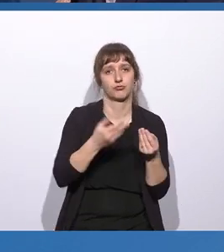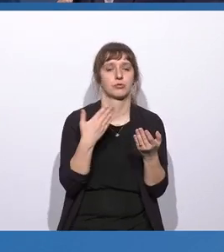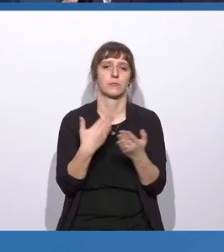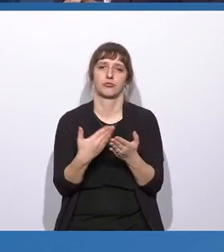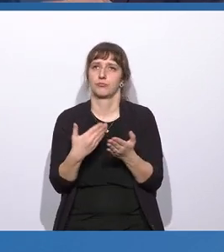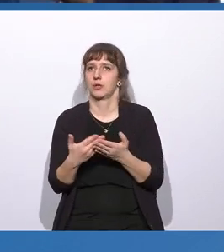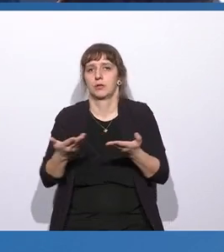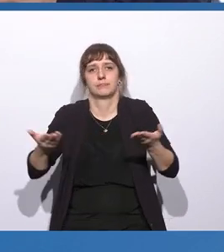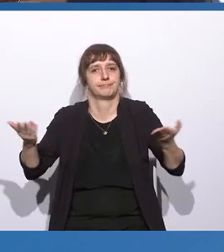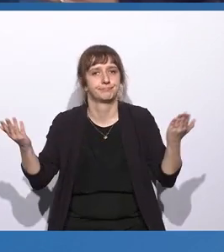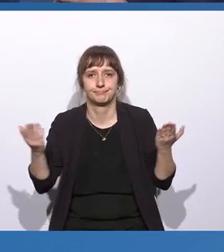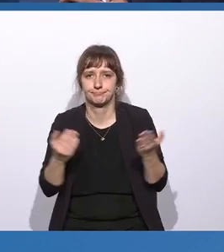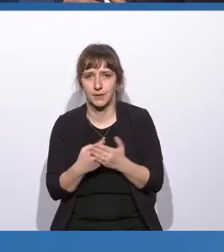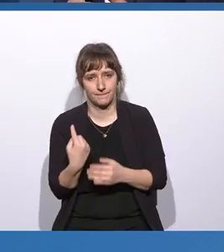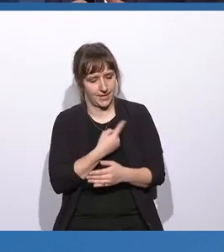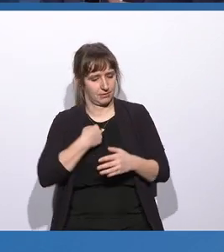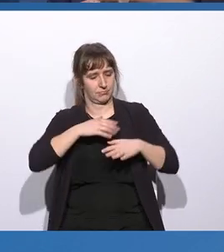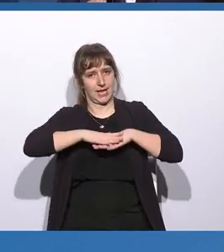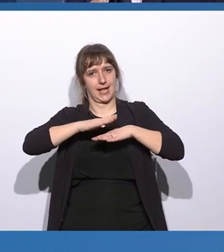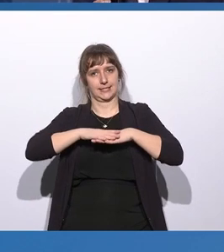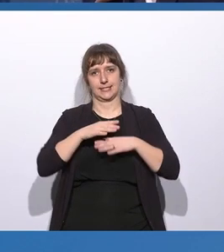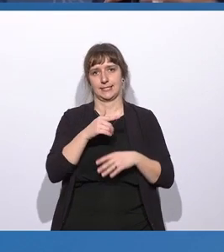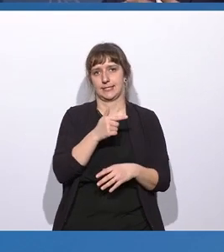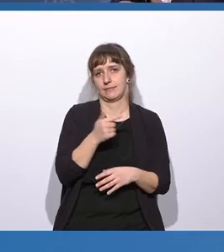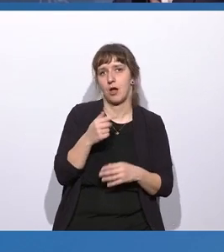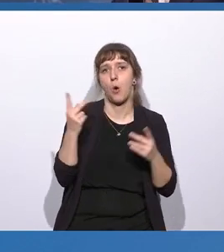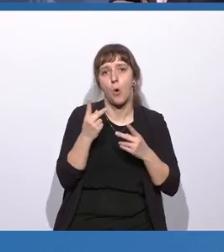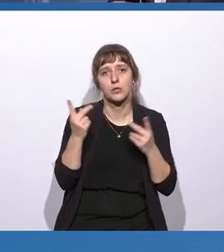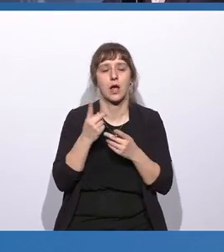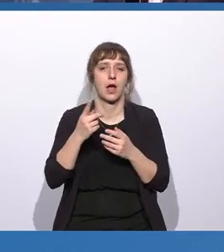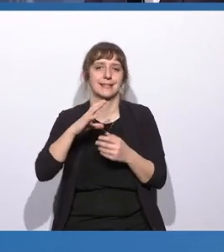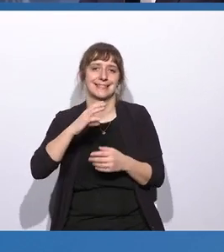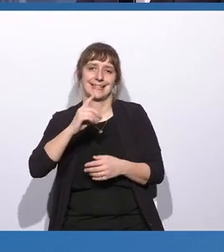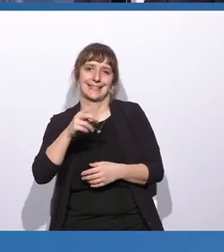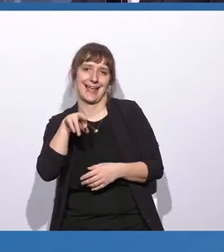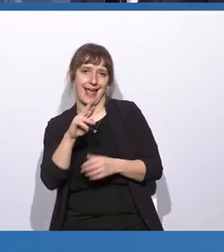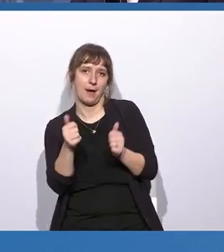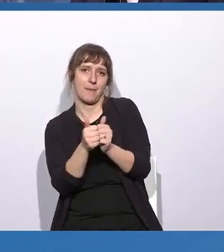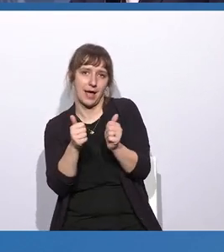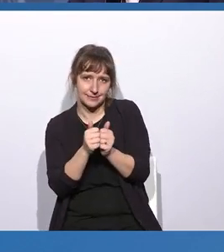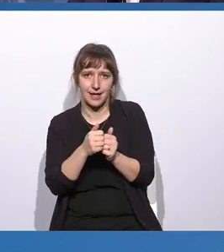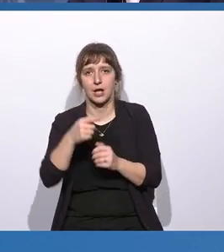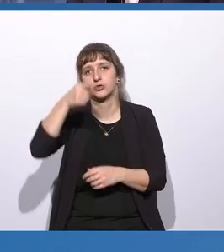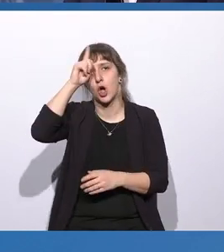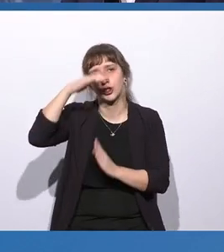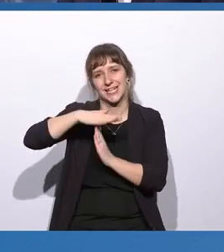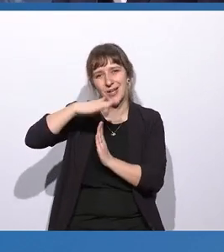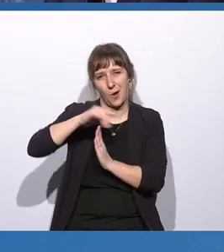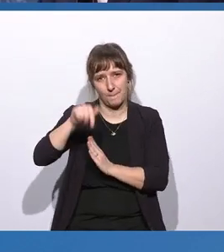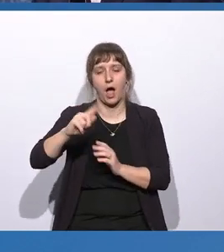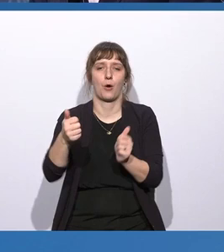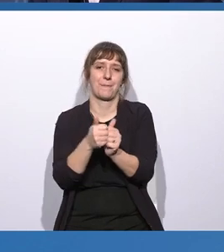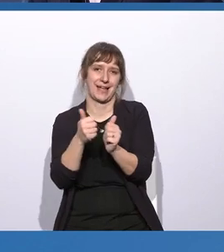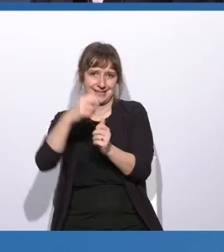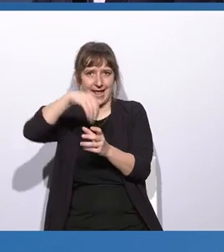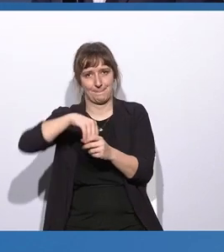bei uns im Netz oder bei unserem CDR-Partner Deutsche Telekom, die auch Partner der CDR-Initiative sind, dann würde es natürlich